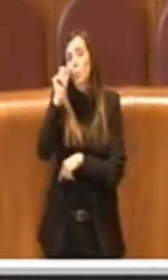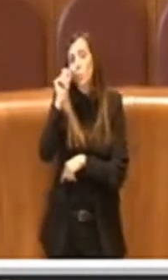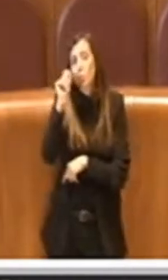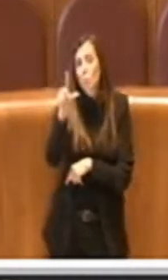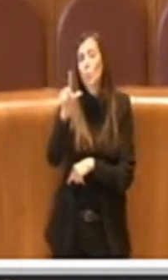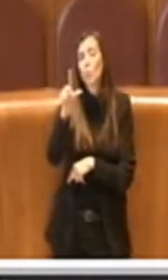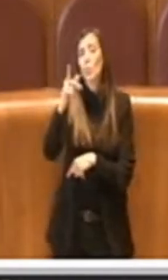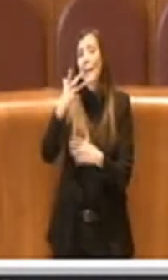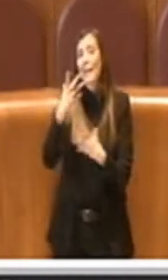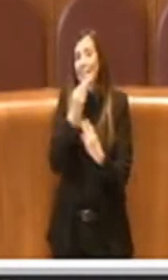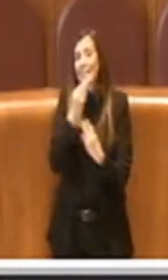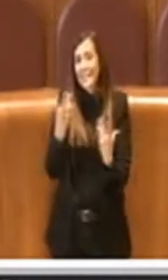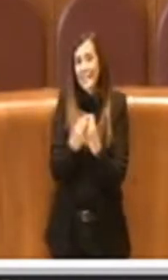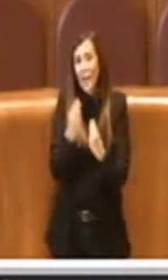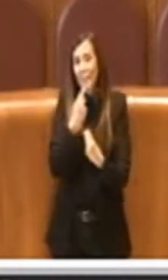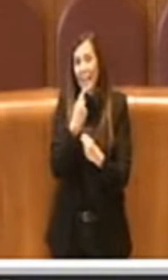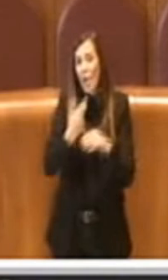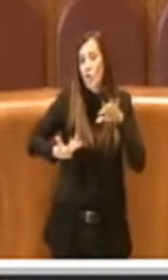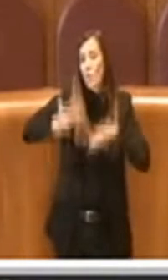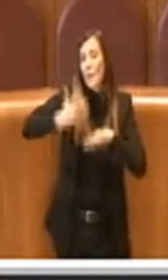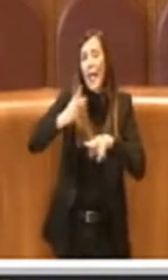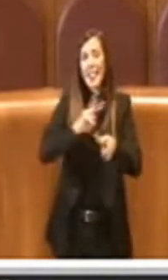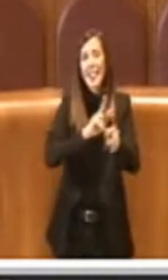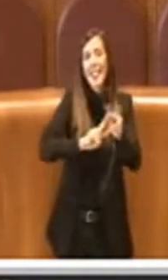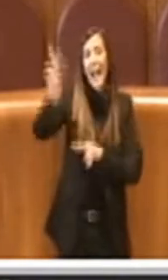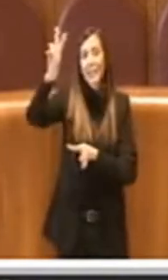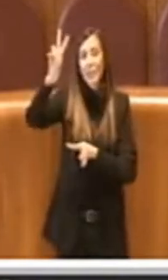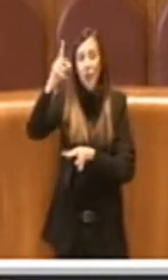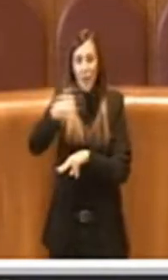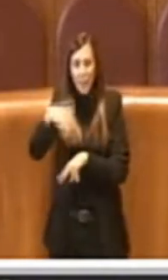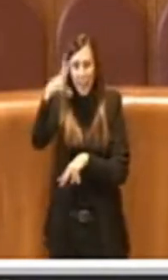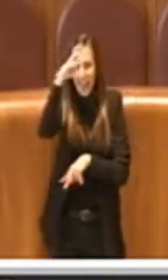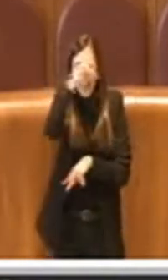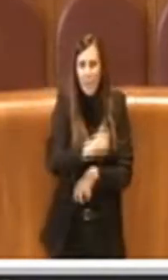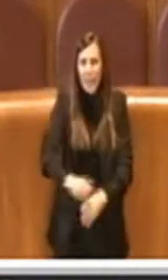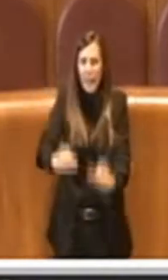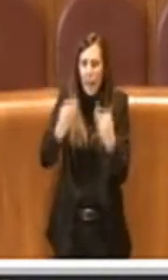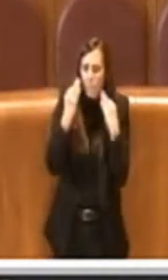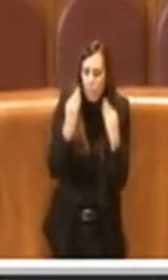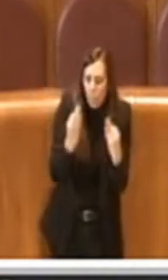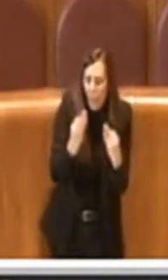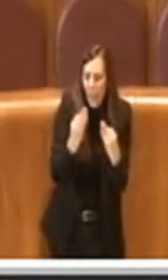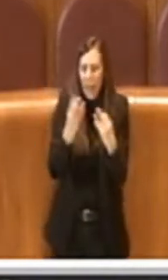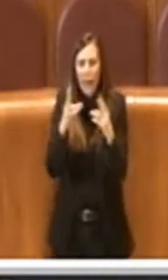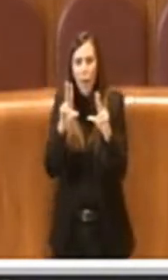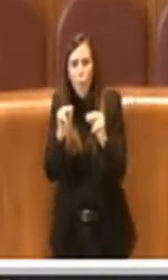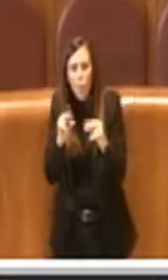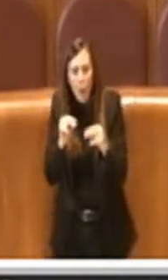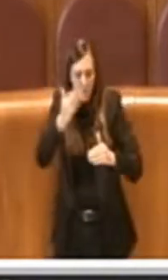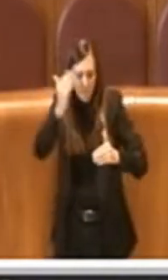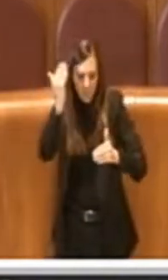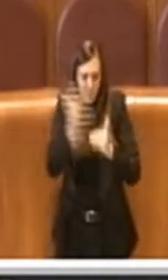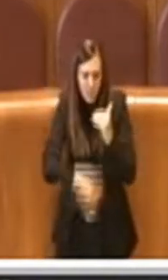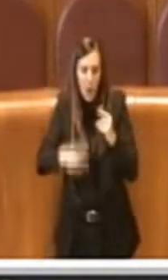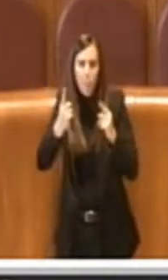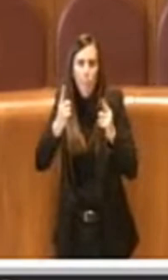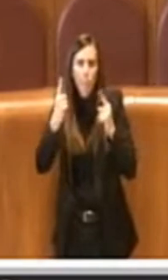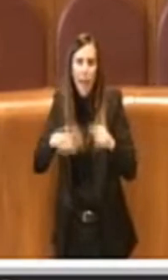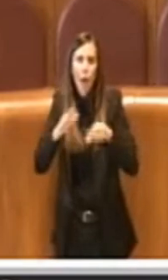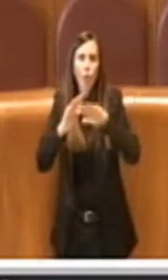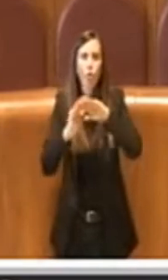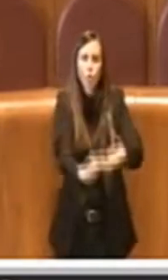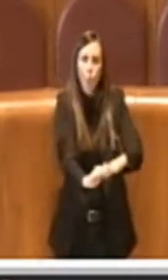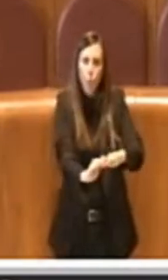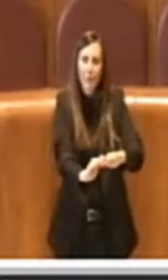nazionale proprio per provvedere a porre nuovi vincoli di tutela e in